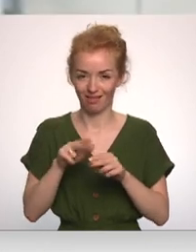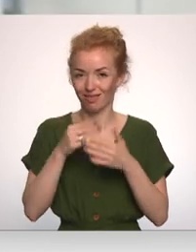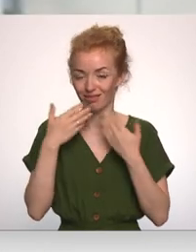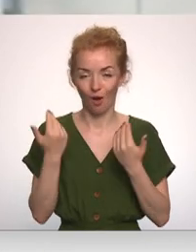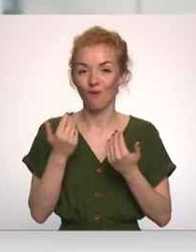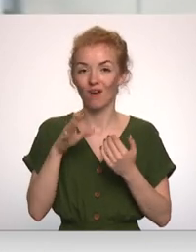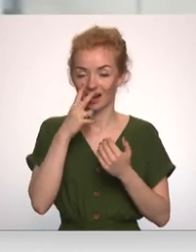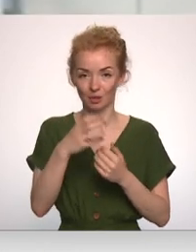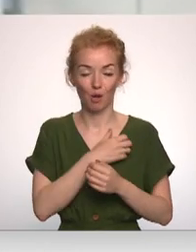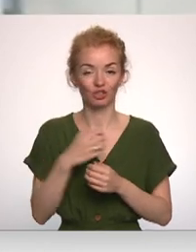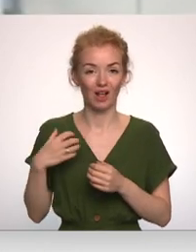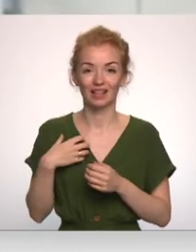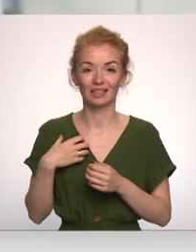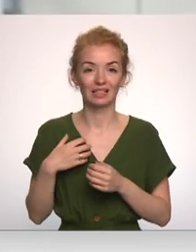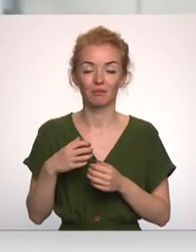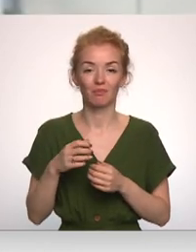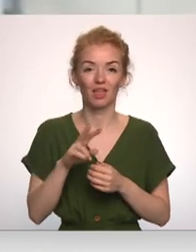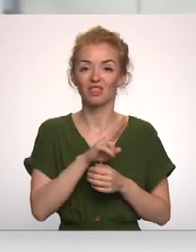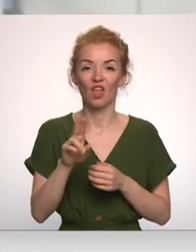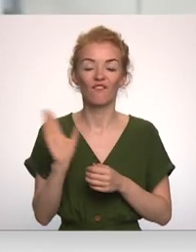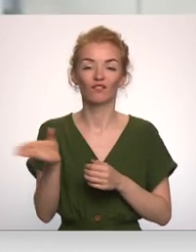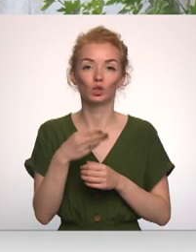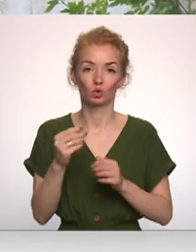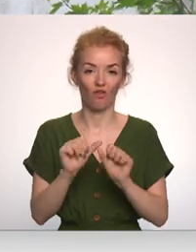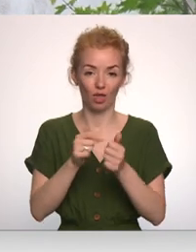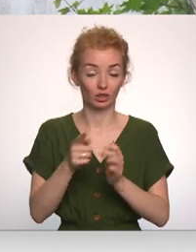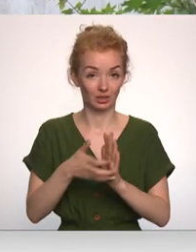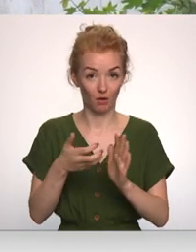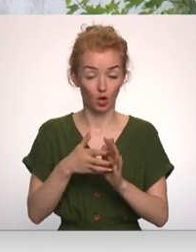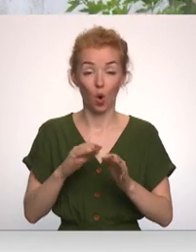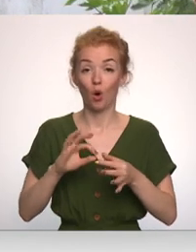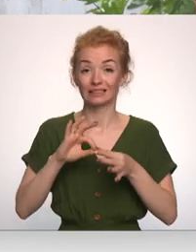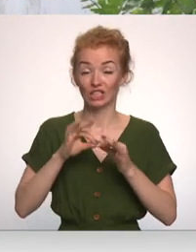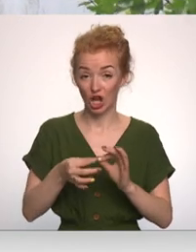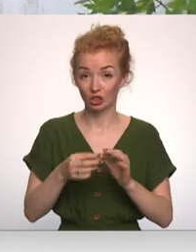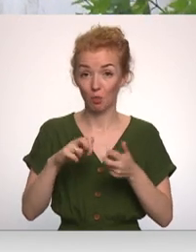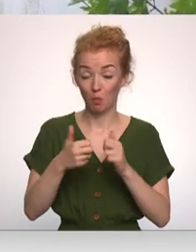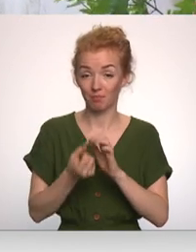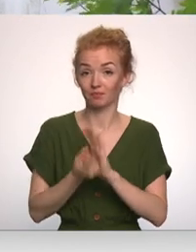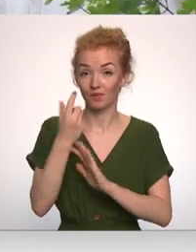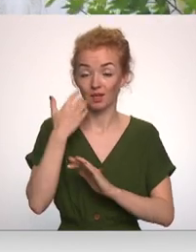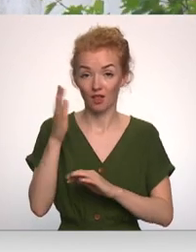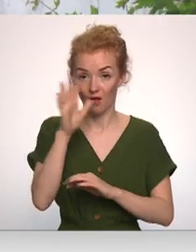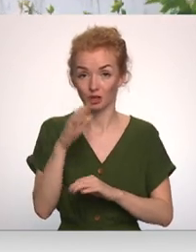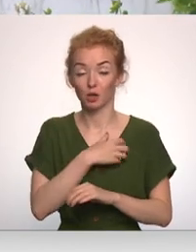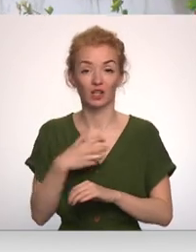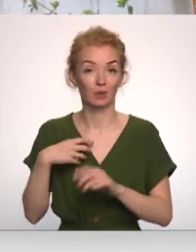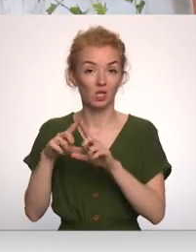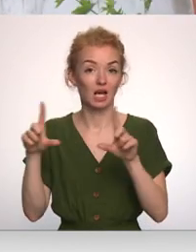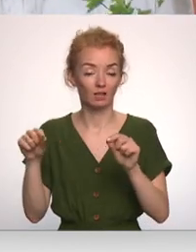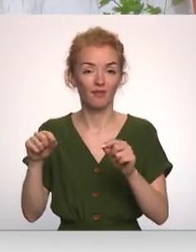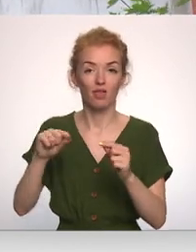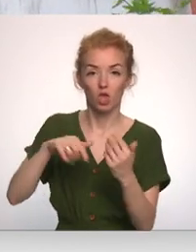pašvaldība nevisos gadījumos ir visi instruments izmantojies. Proces kļūst sarežģīts brīdī, kad valsts un pašvaldība institūcijas